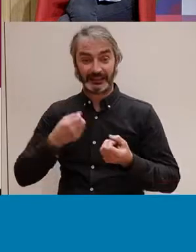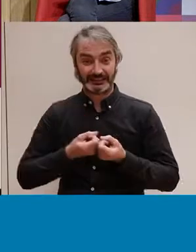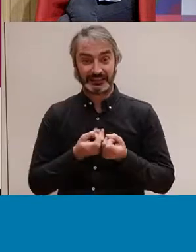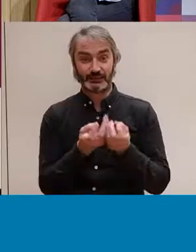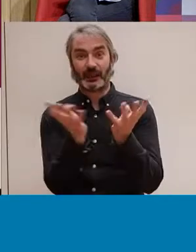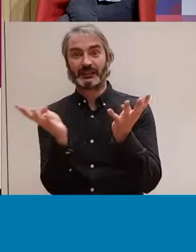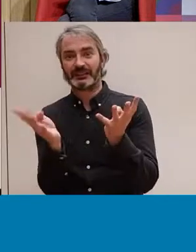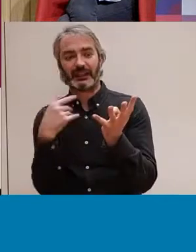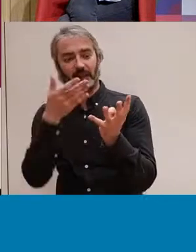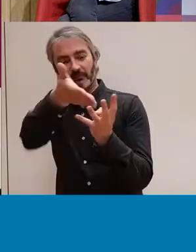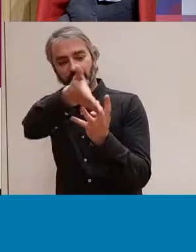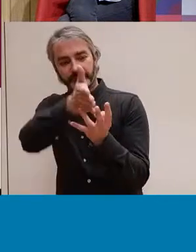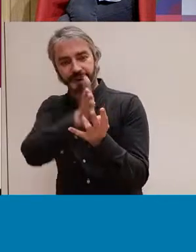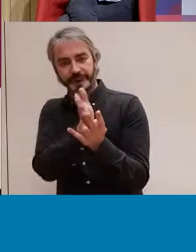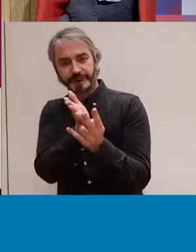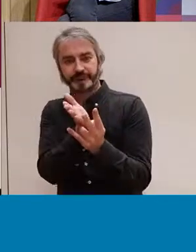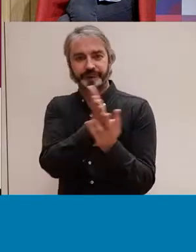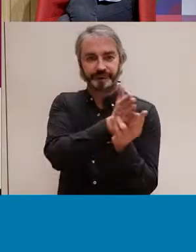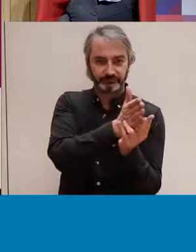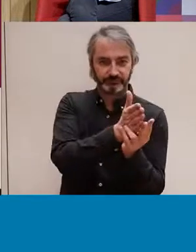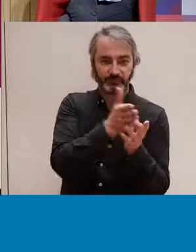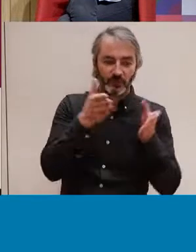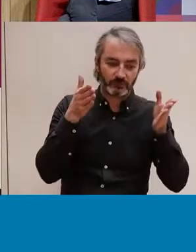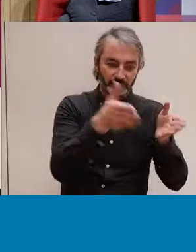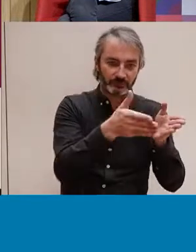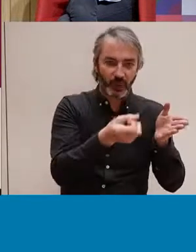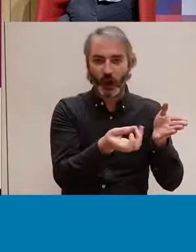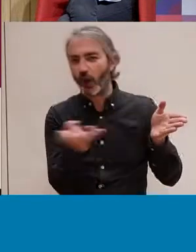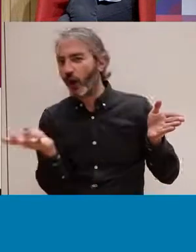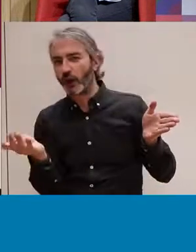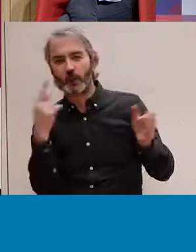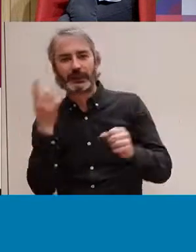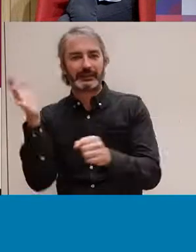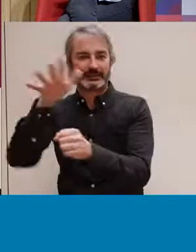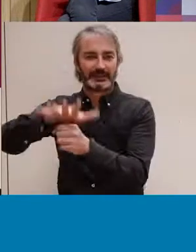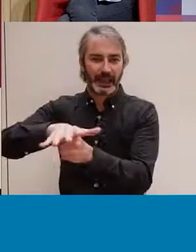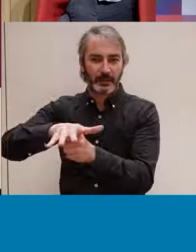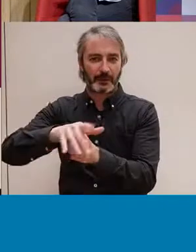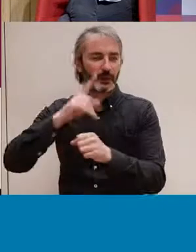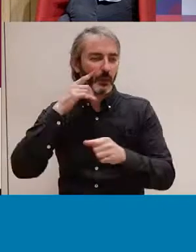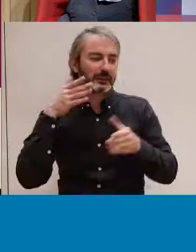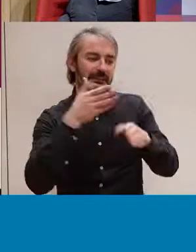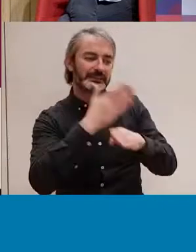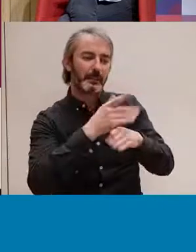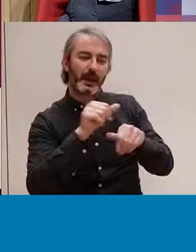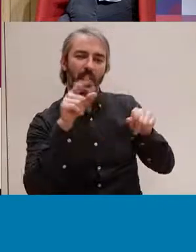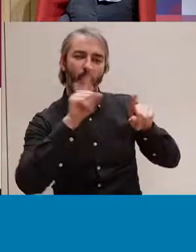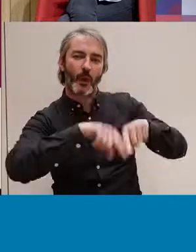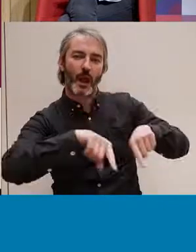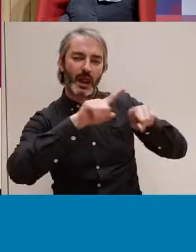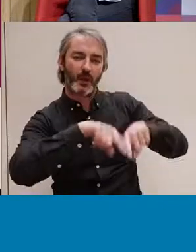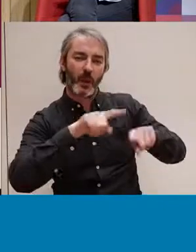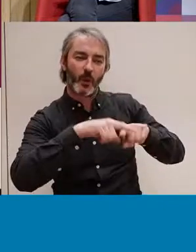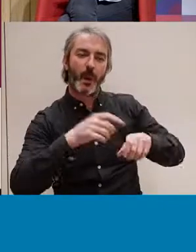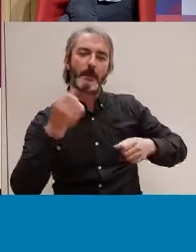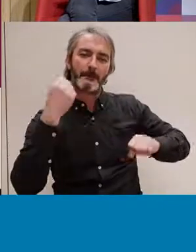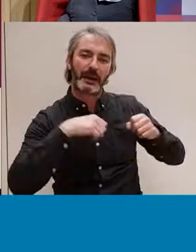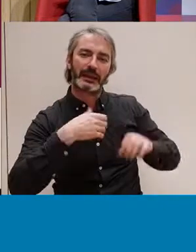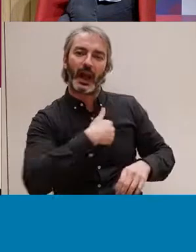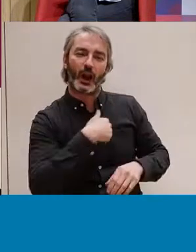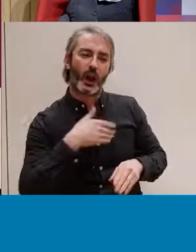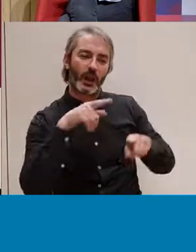únicament hi veiem un tipus de cossos, únicament hi veiem un tipus de rols i únicament no veiem un tipus de pràctiques. I amb això una mica el que estem dient és que